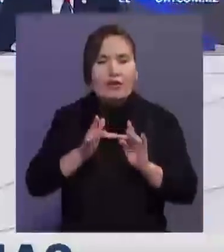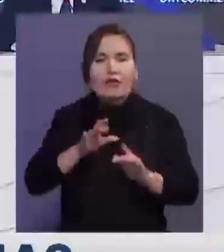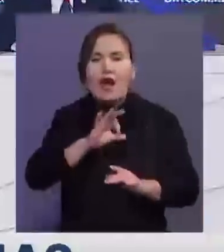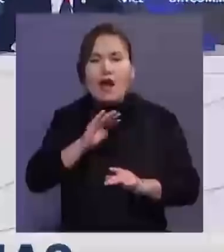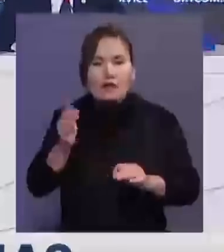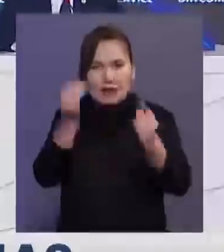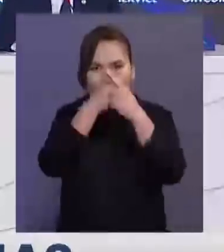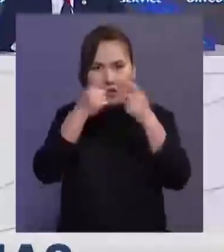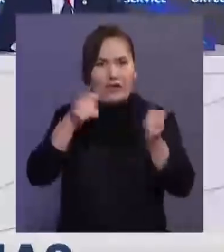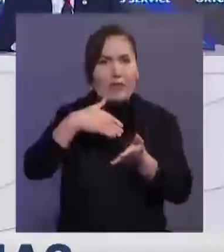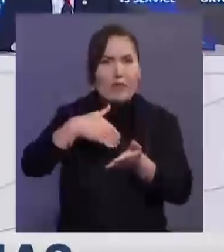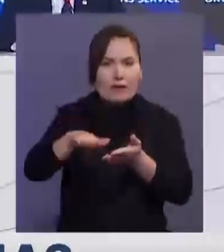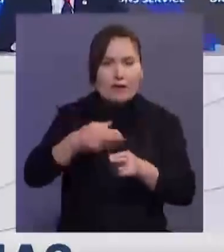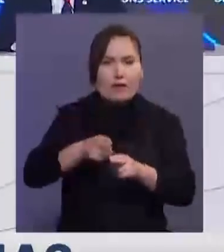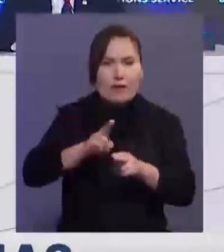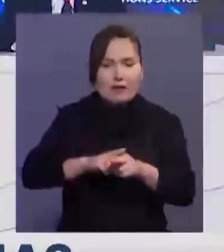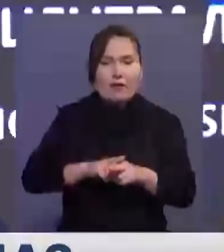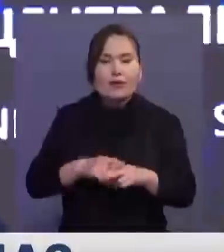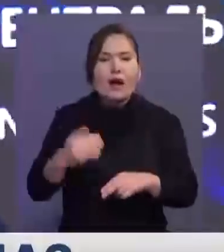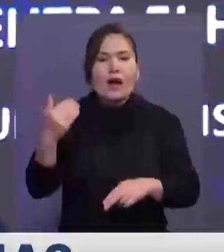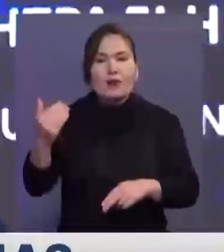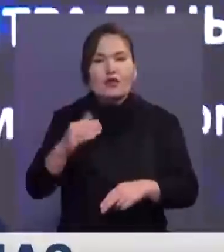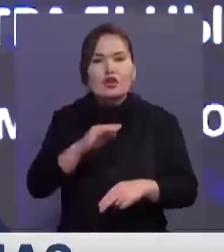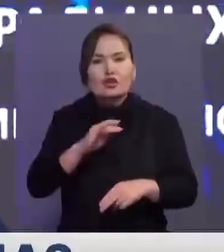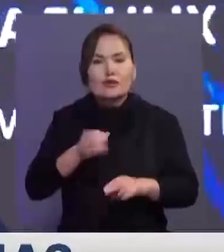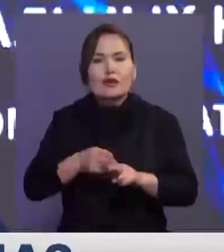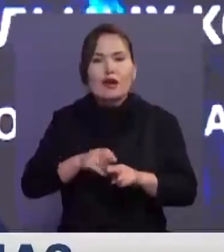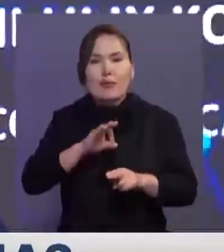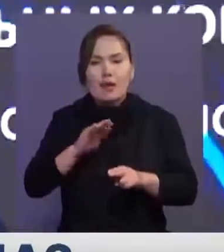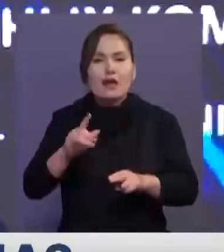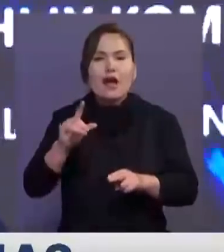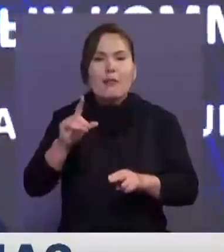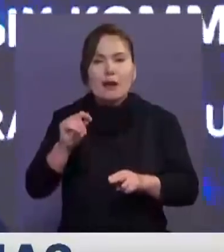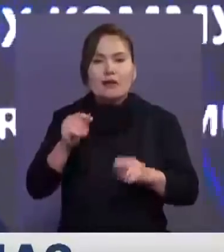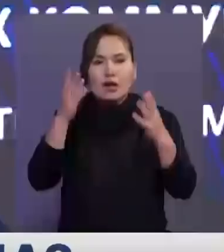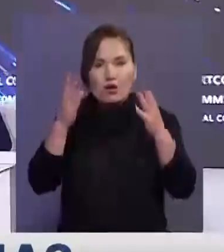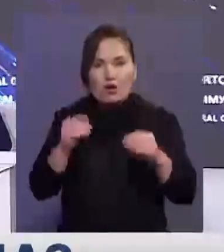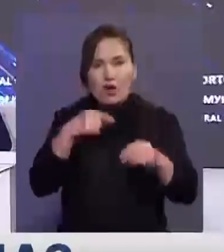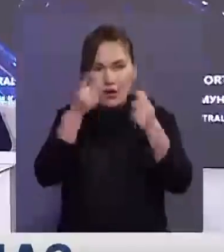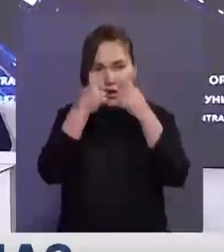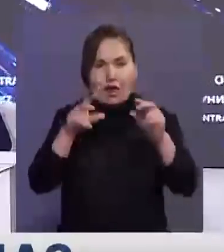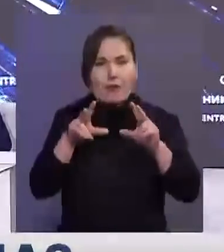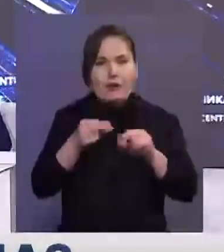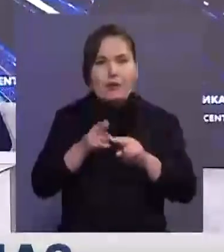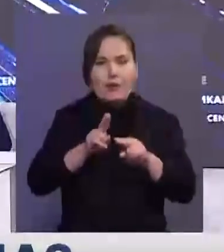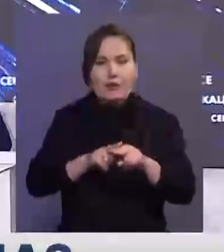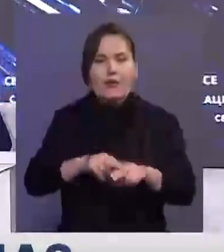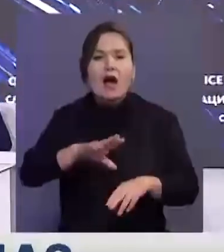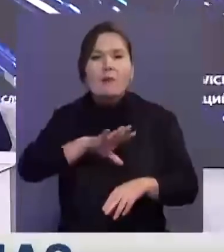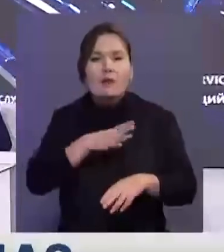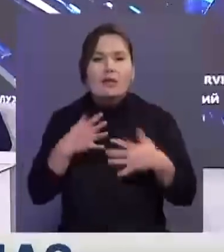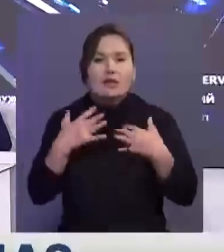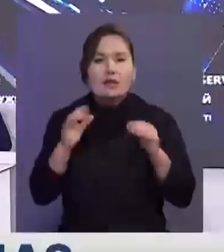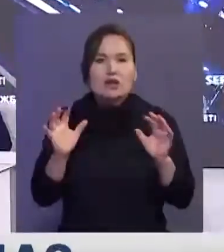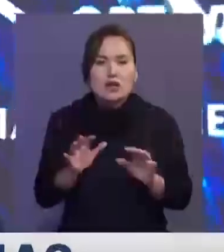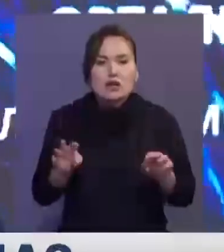бастарды. Комитеттің баспасыз қаржысы Арман Жүнісі фресмей қабарлама дүсің бүгіні берілетінін айтты, сонда яқы бұрынғы денсаулық сақтау менестіріне